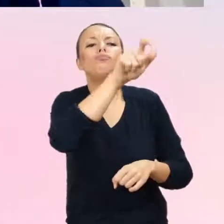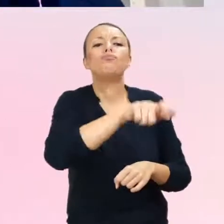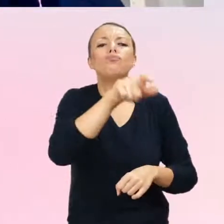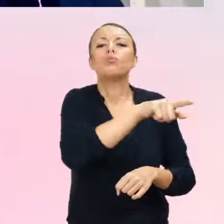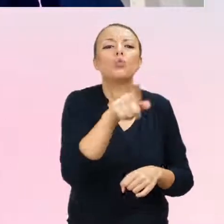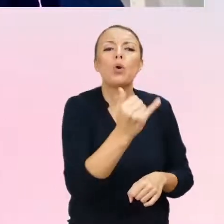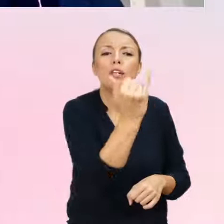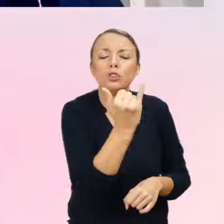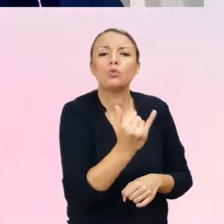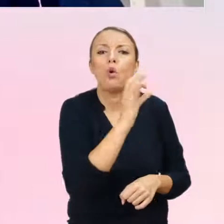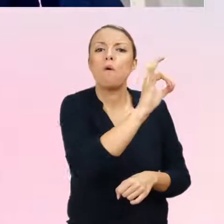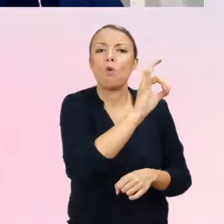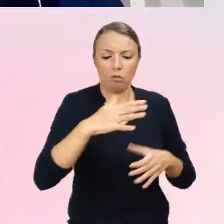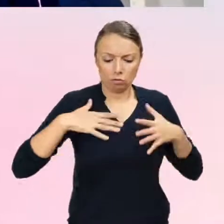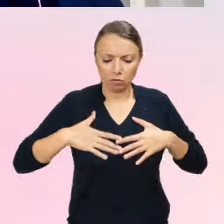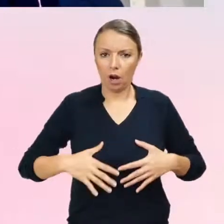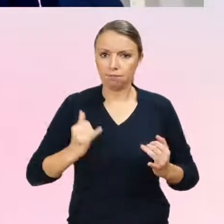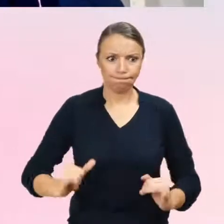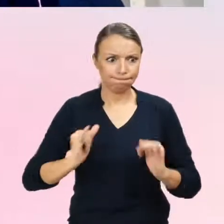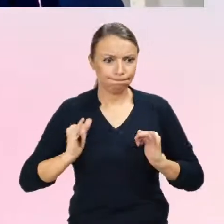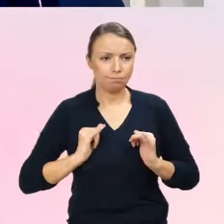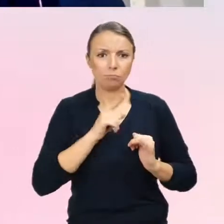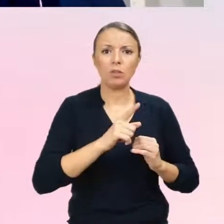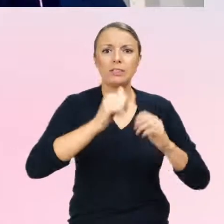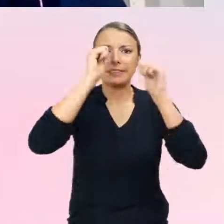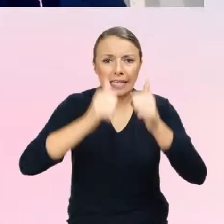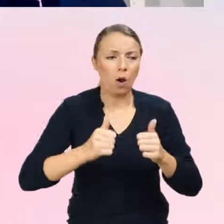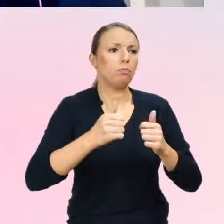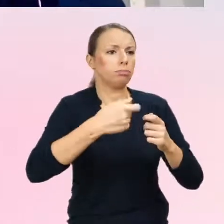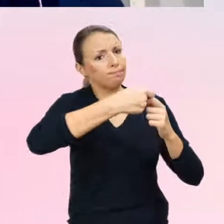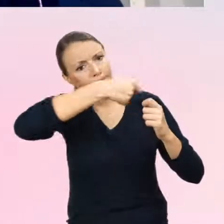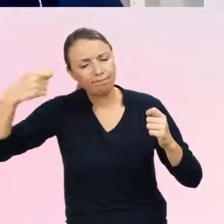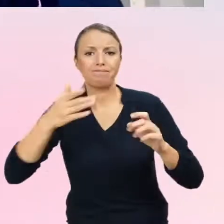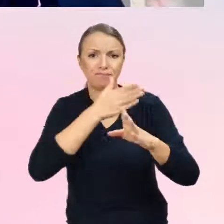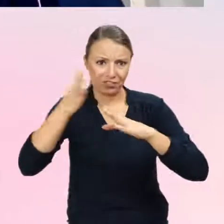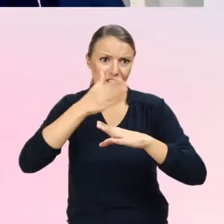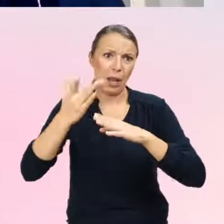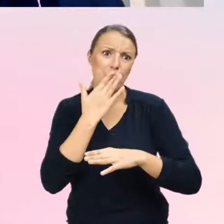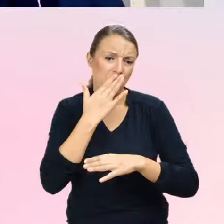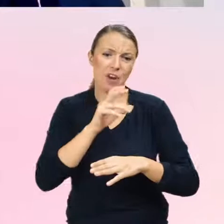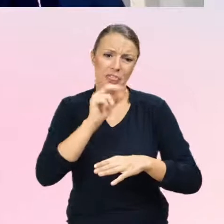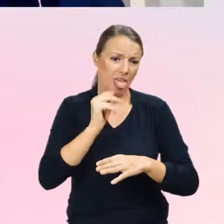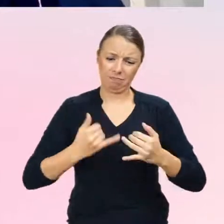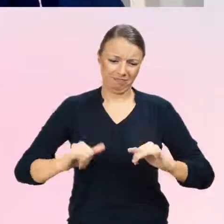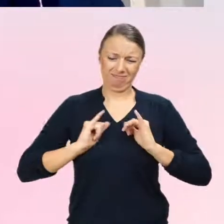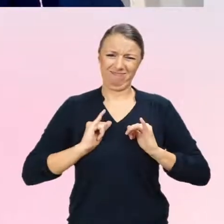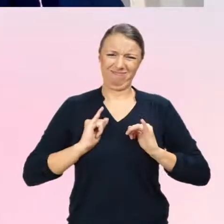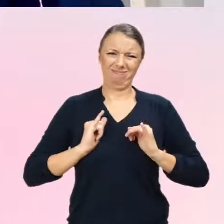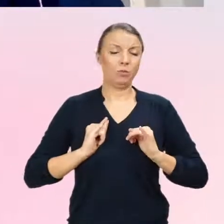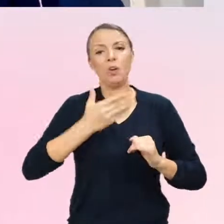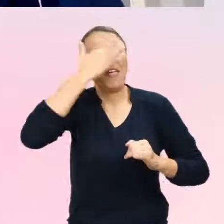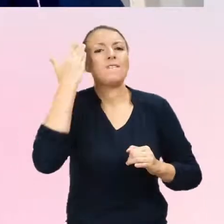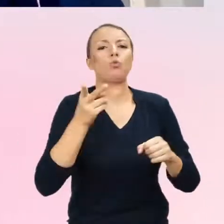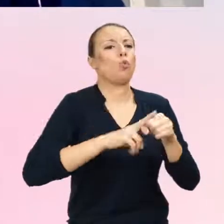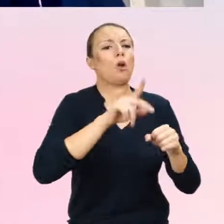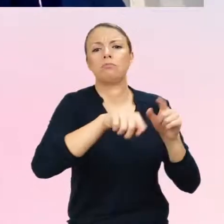które będzie z tych przedszkolaków, u którego się utrzyma